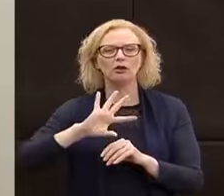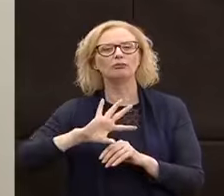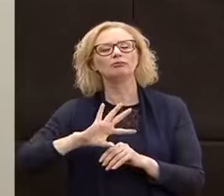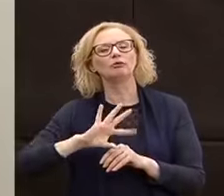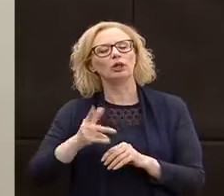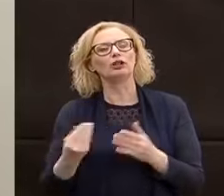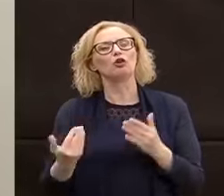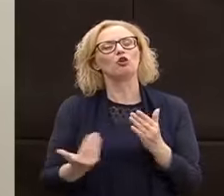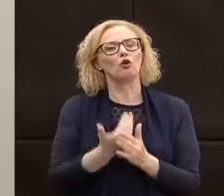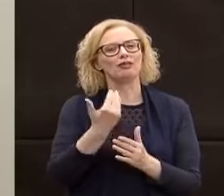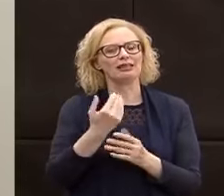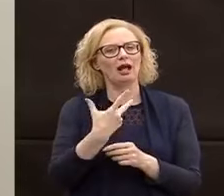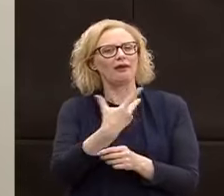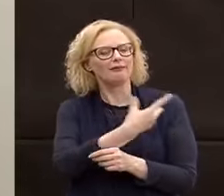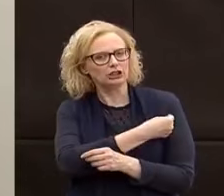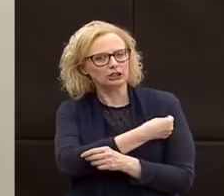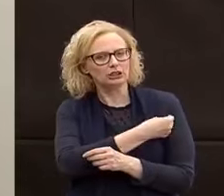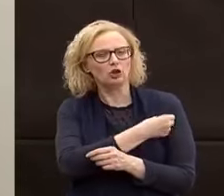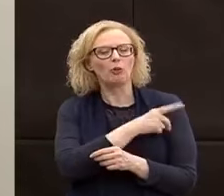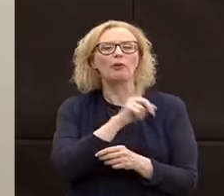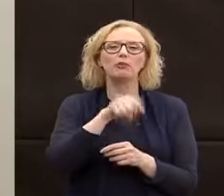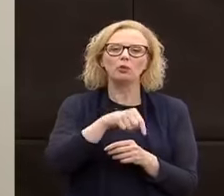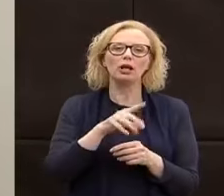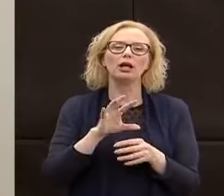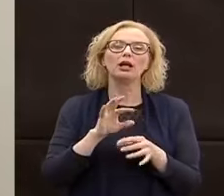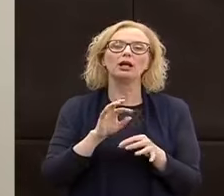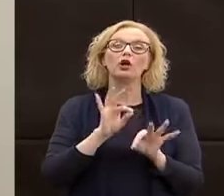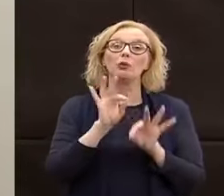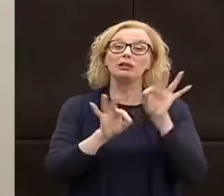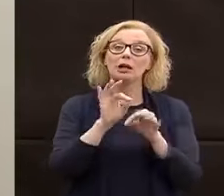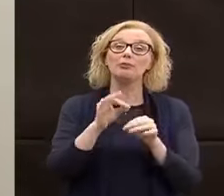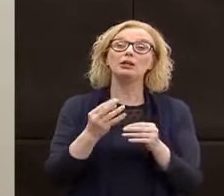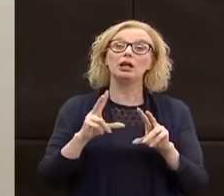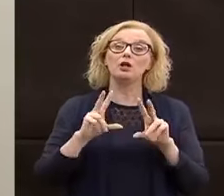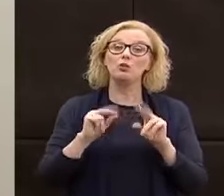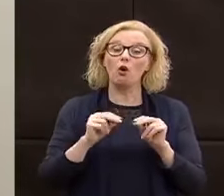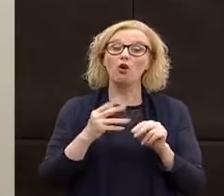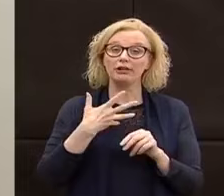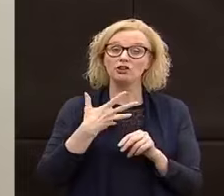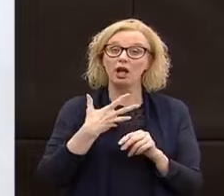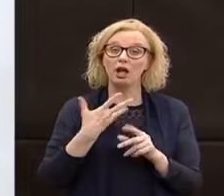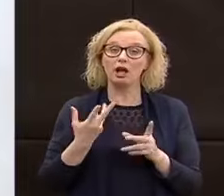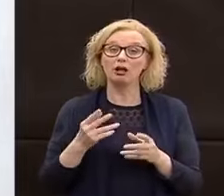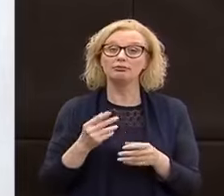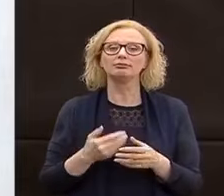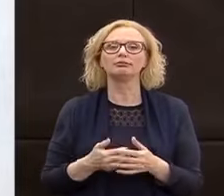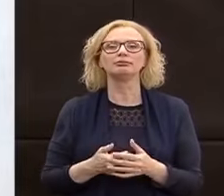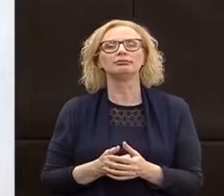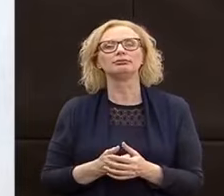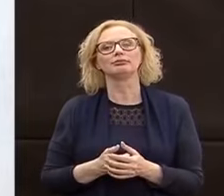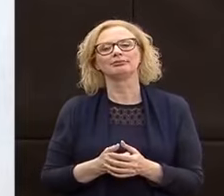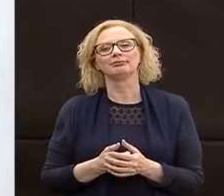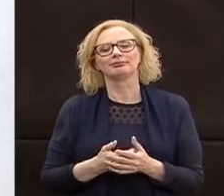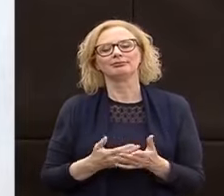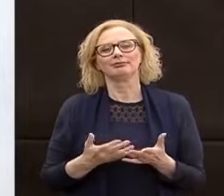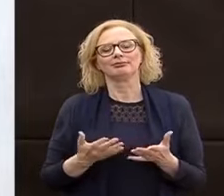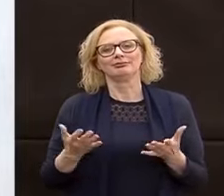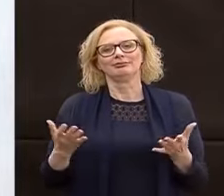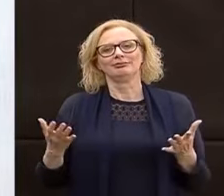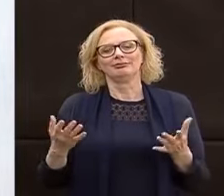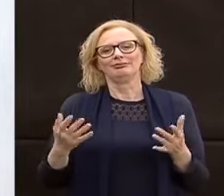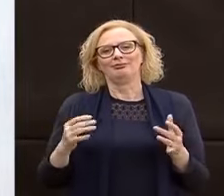fronte del vaccino da una parte ma anche delle nuove terapie che si stanno sperimentando. Non è possibile